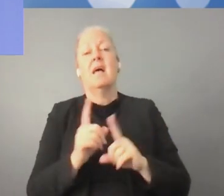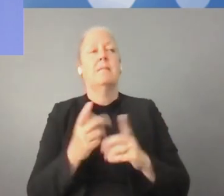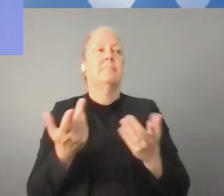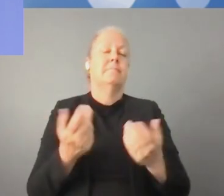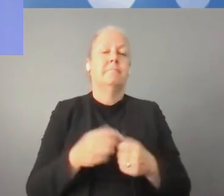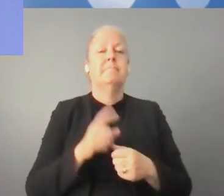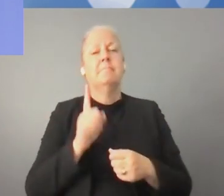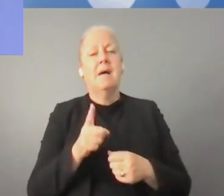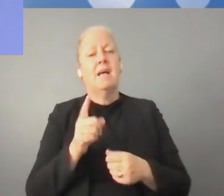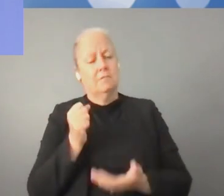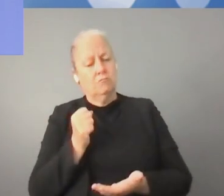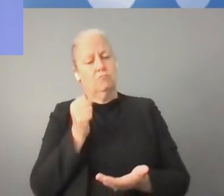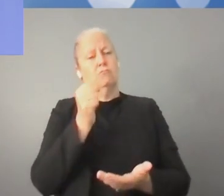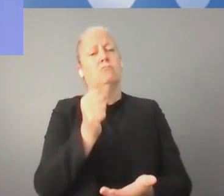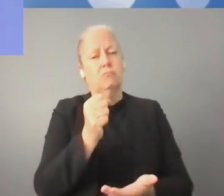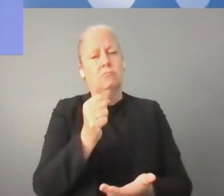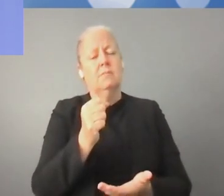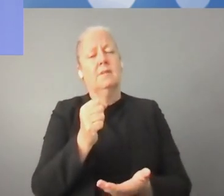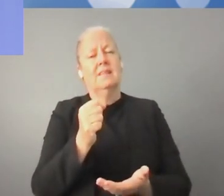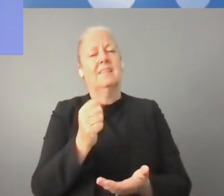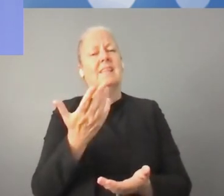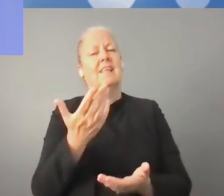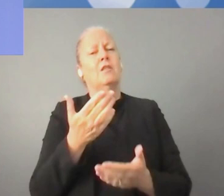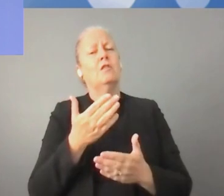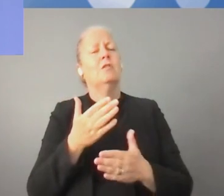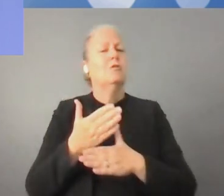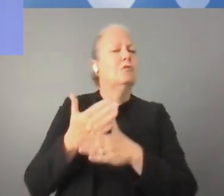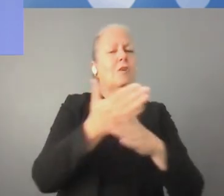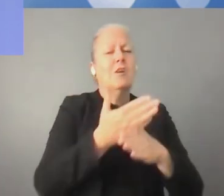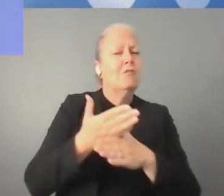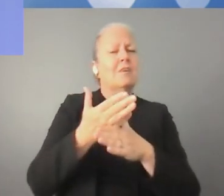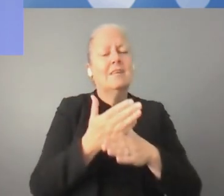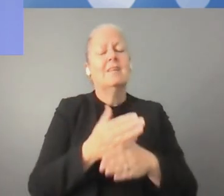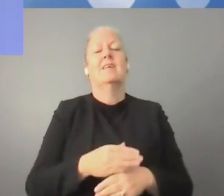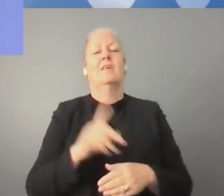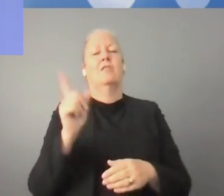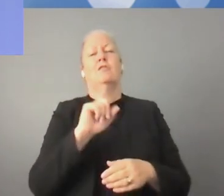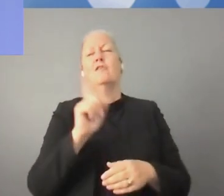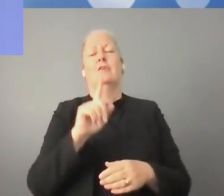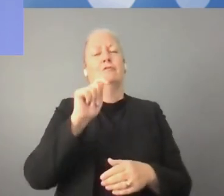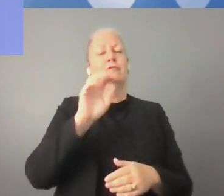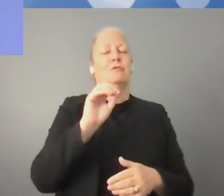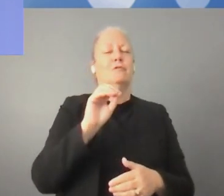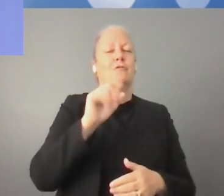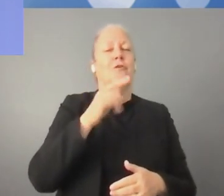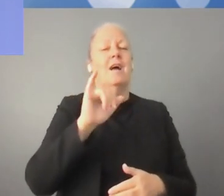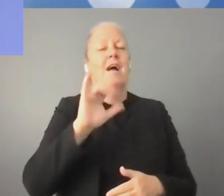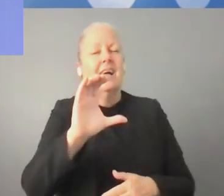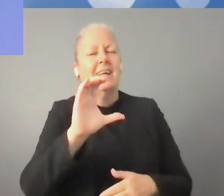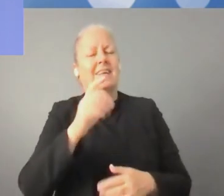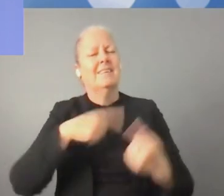هذا ومثلاً من ICT الذين يتحدثون عن موضوع